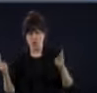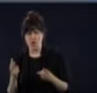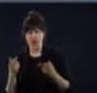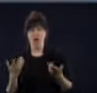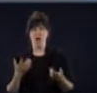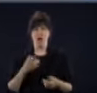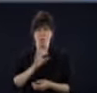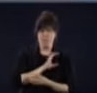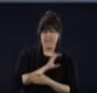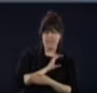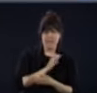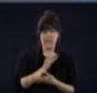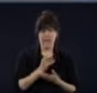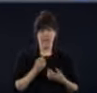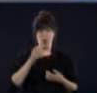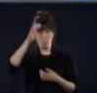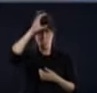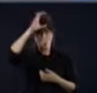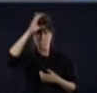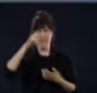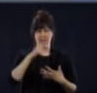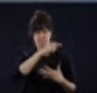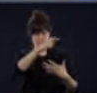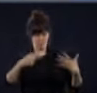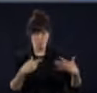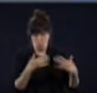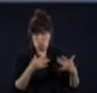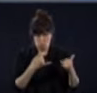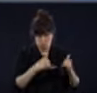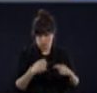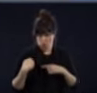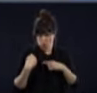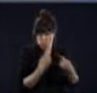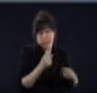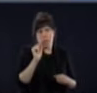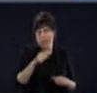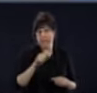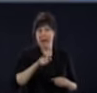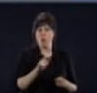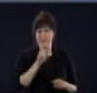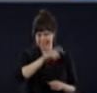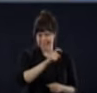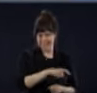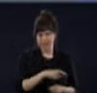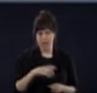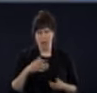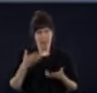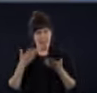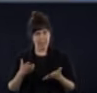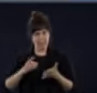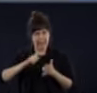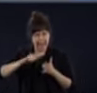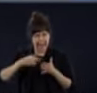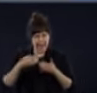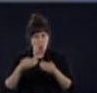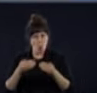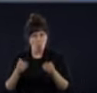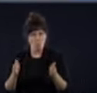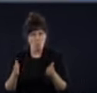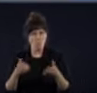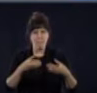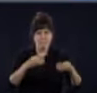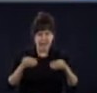services d'incendie, etc. Là, on rouvre un élément. Ça ne vous empêche pas de rester dans votre région, etc. Mais